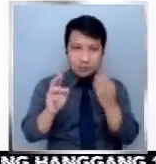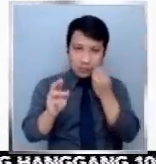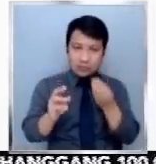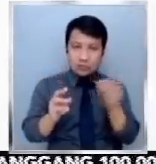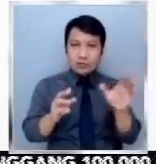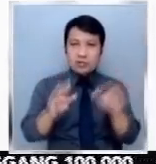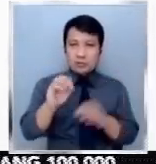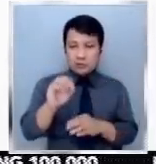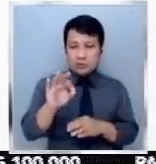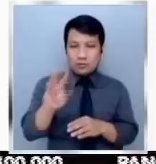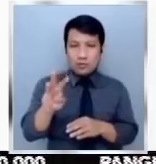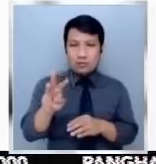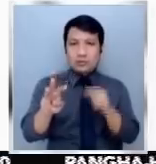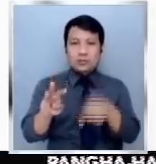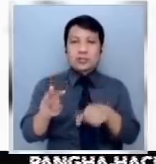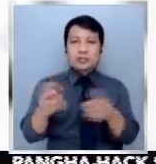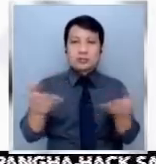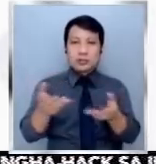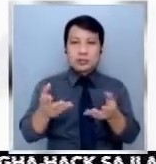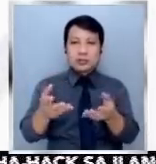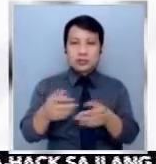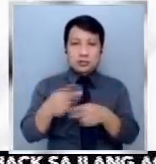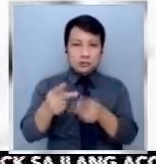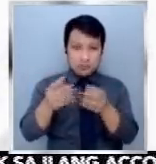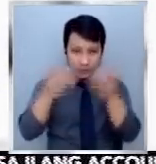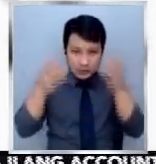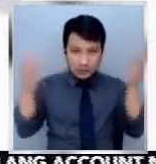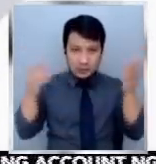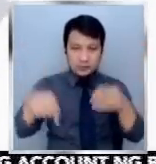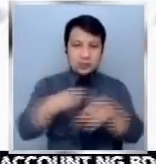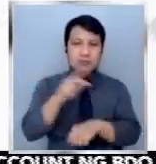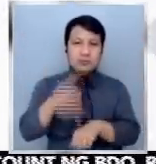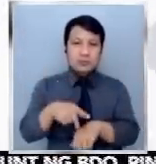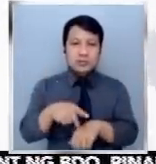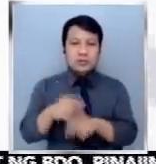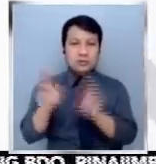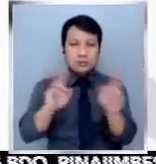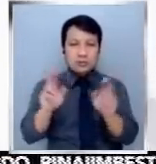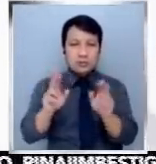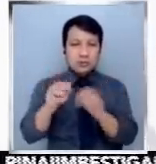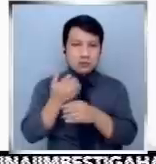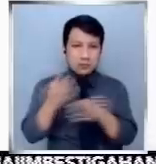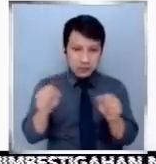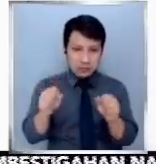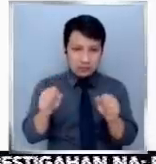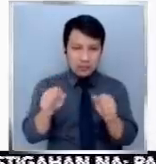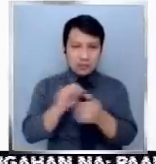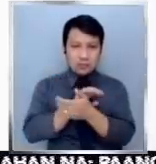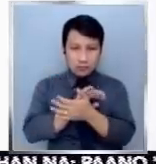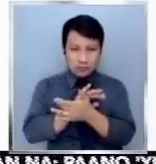overseas Filipino workers para magdiwang ng Pasko sa bansa. Dapat daw ay masigurong ligtas sila sa COVID-19